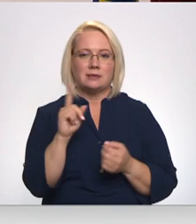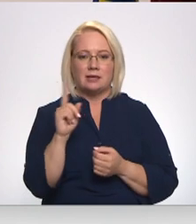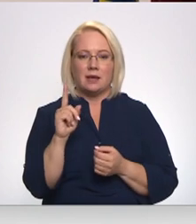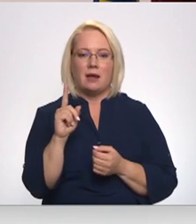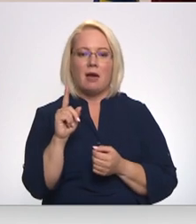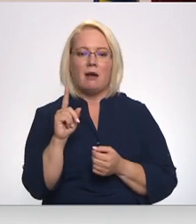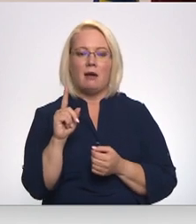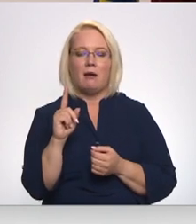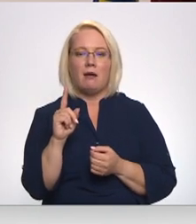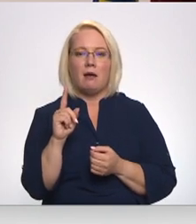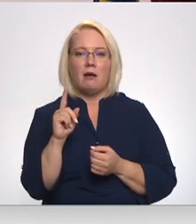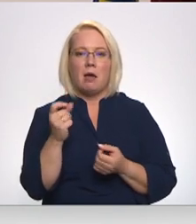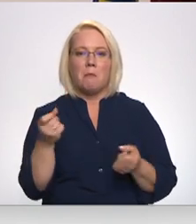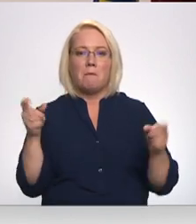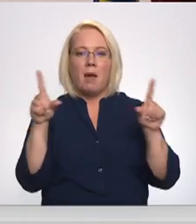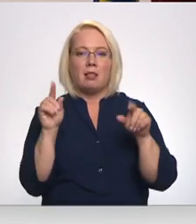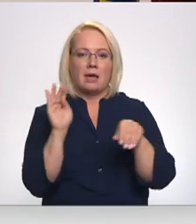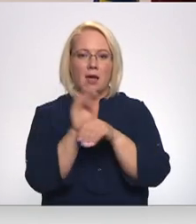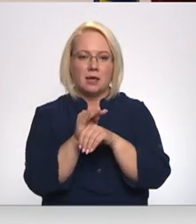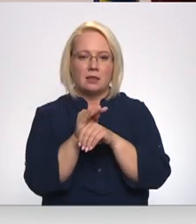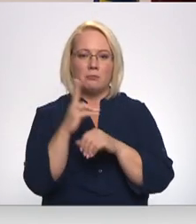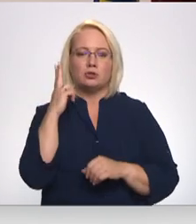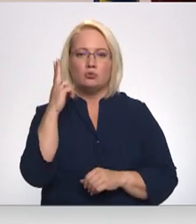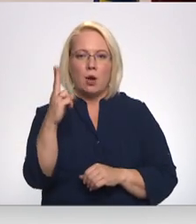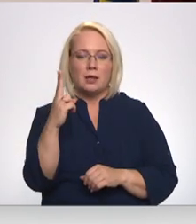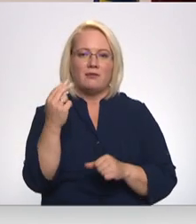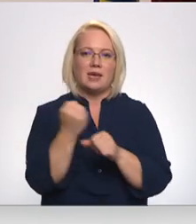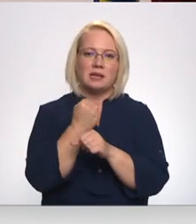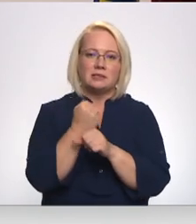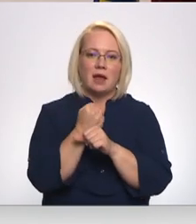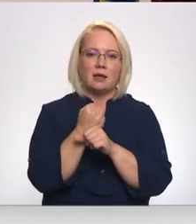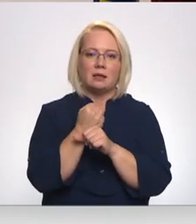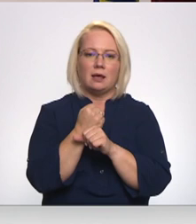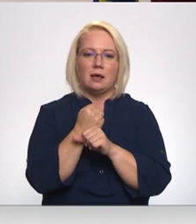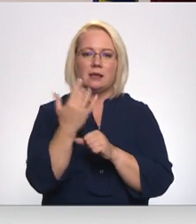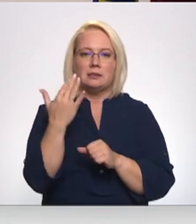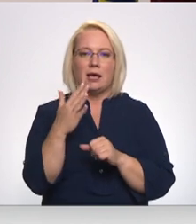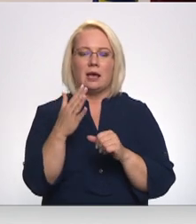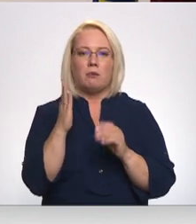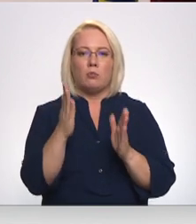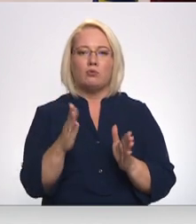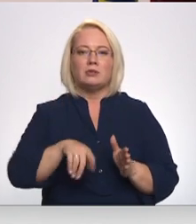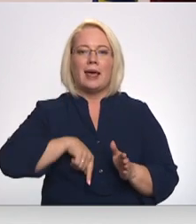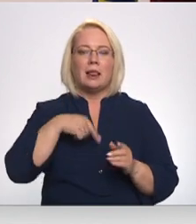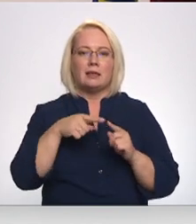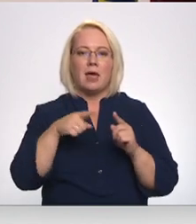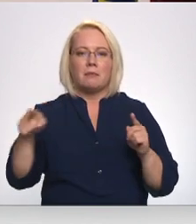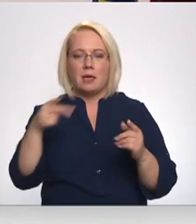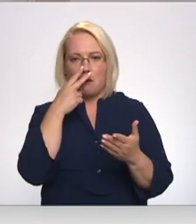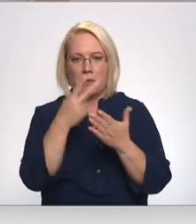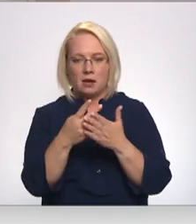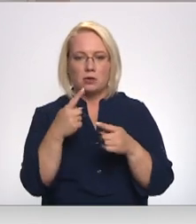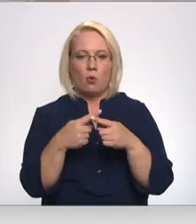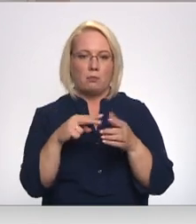palielinājumi solītie jeb iestrādāt, cik viņi būs ilgtermiņā paredzēma un